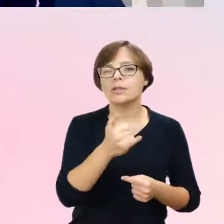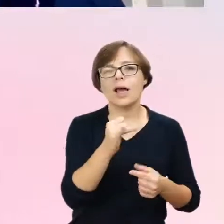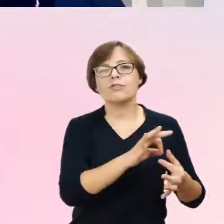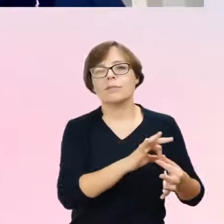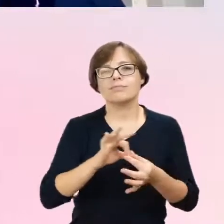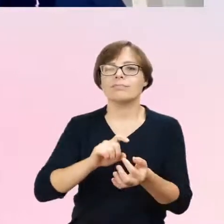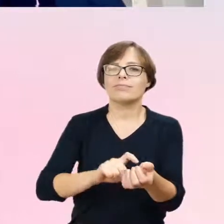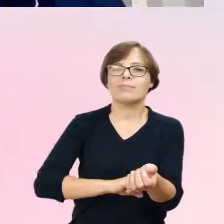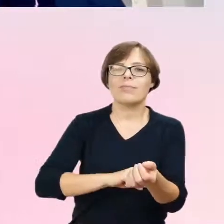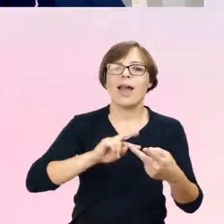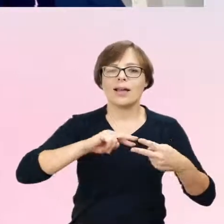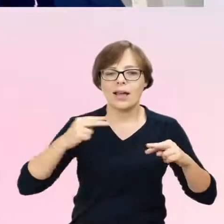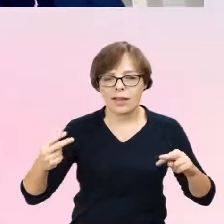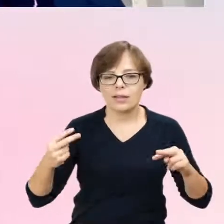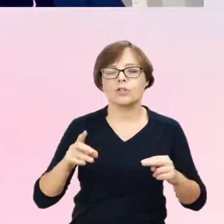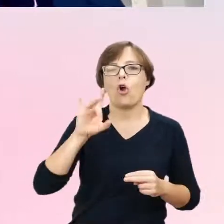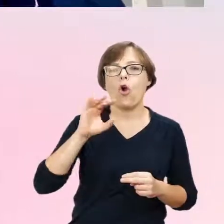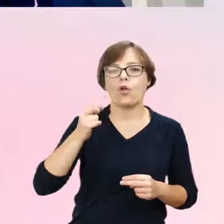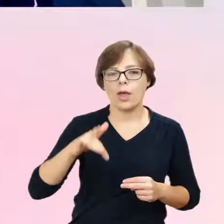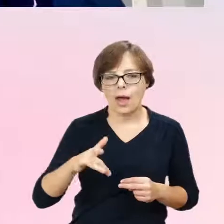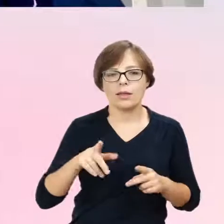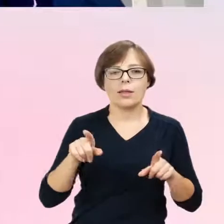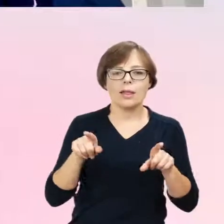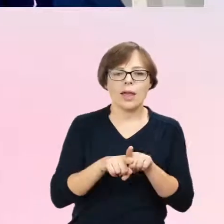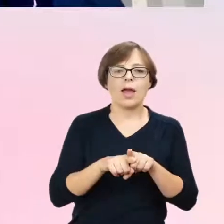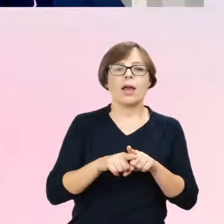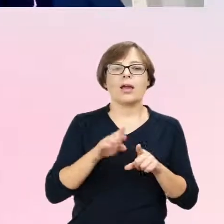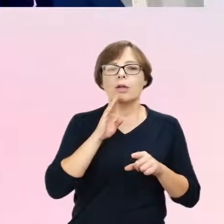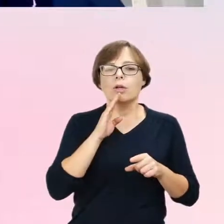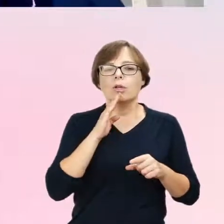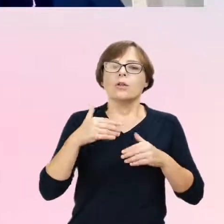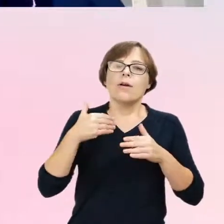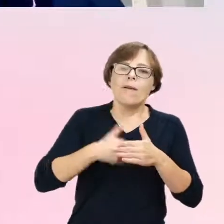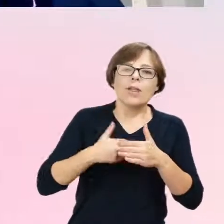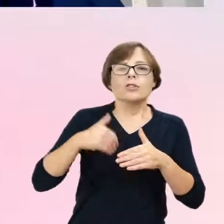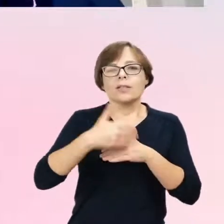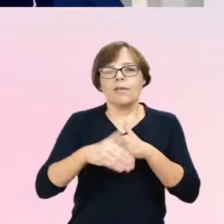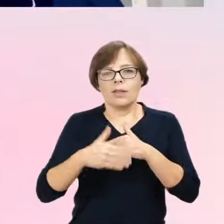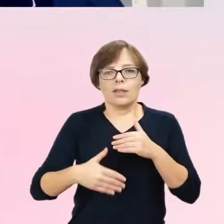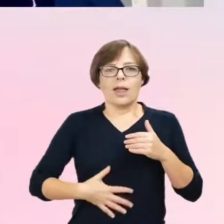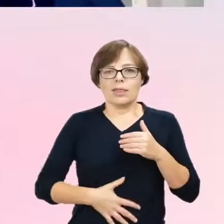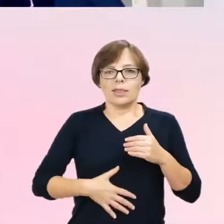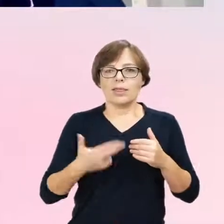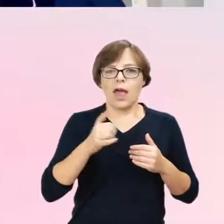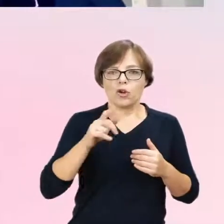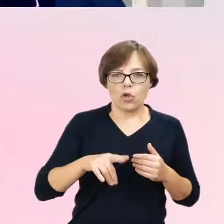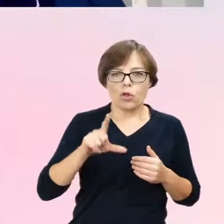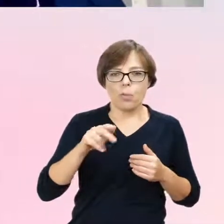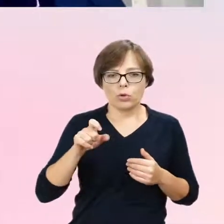gonadalnej, określamy anatomię zewnętrznych, wewnętrznych narządów płciowych, płeć hormonalną, fenotypową,